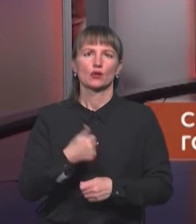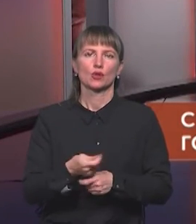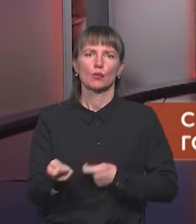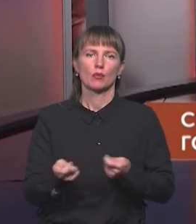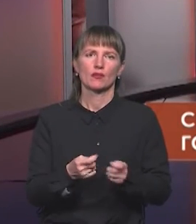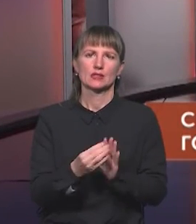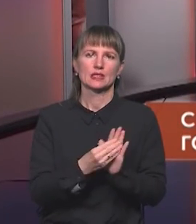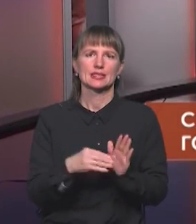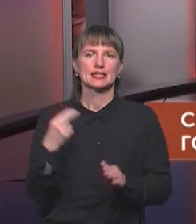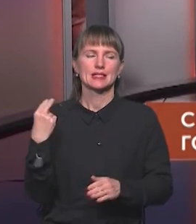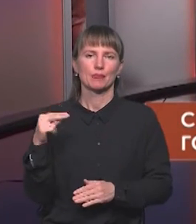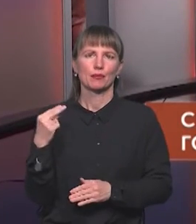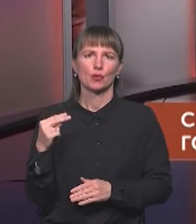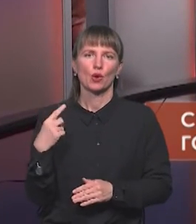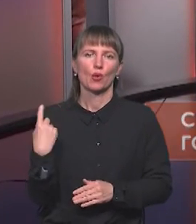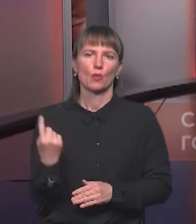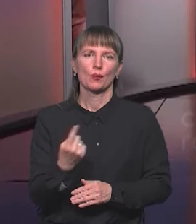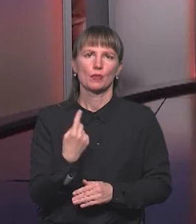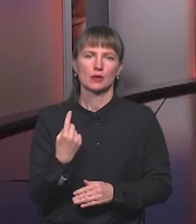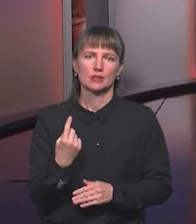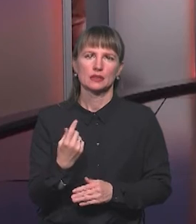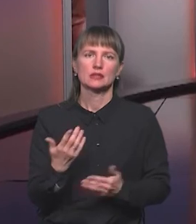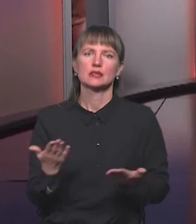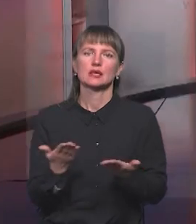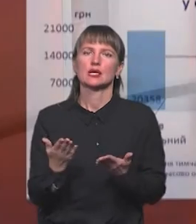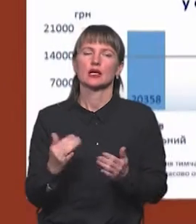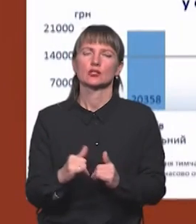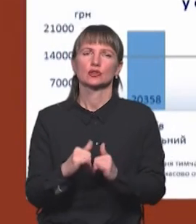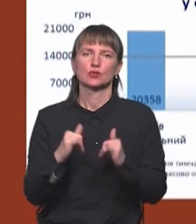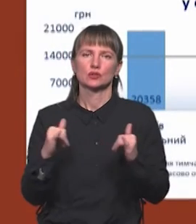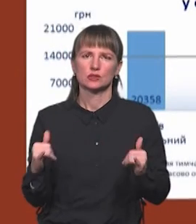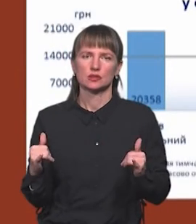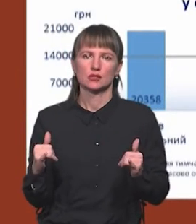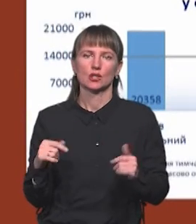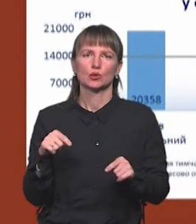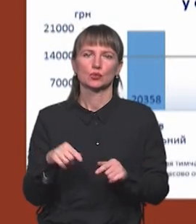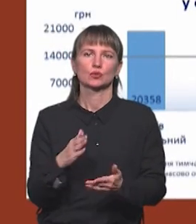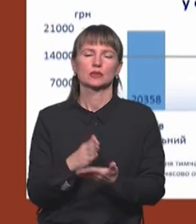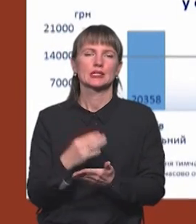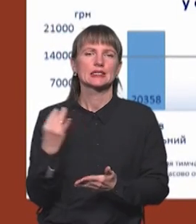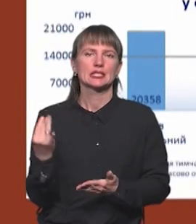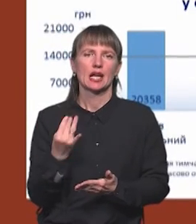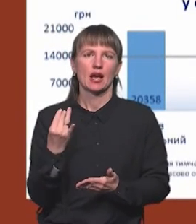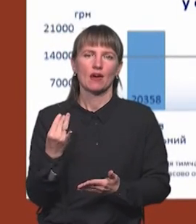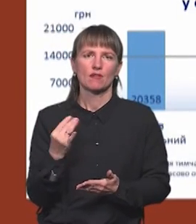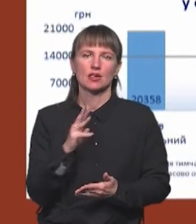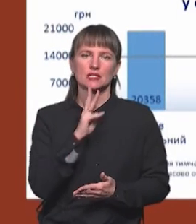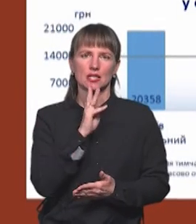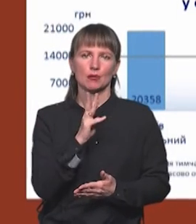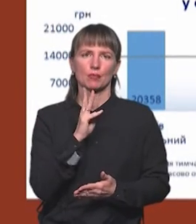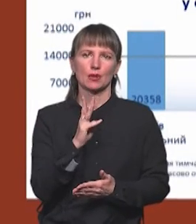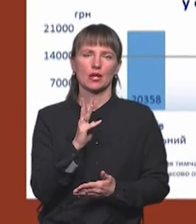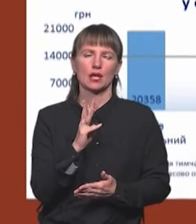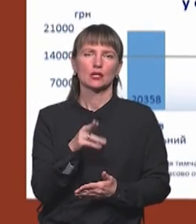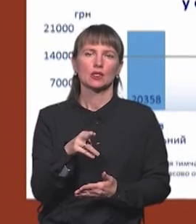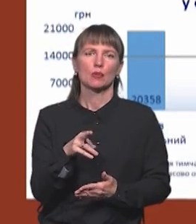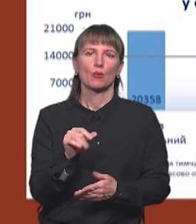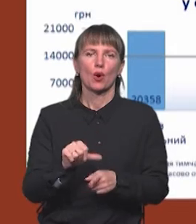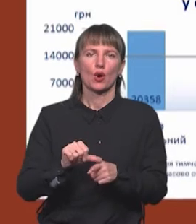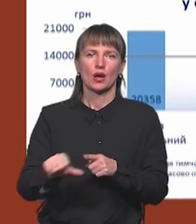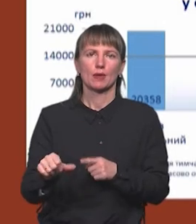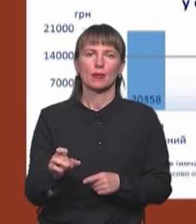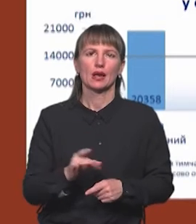статистики у Запорізькій області, як зростає. І, до речі, тут є цікава заробітна плата по окремих